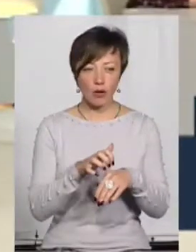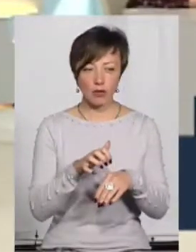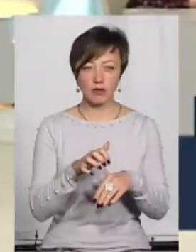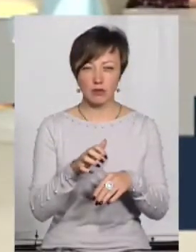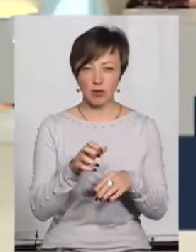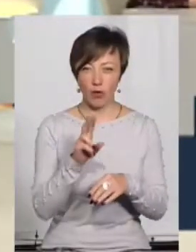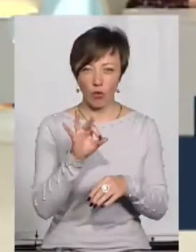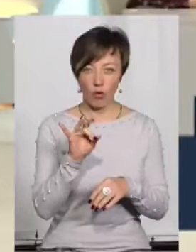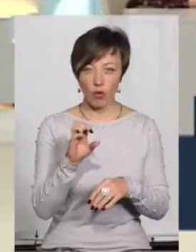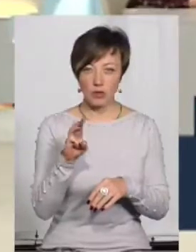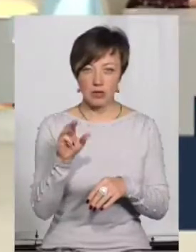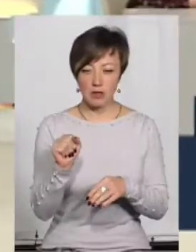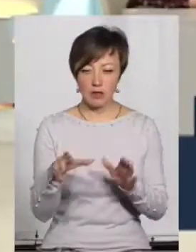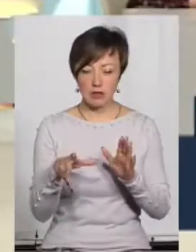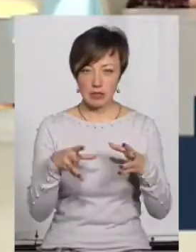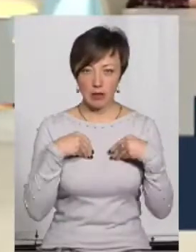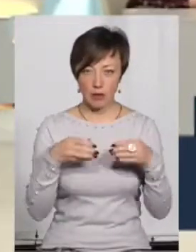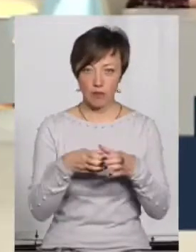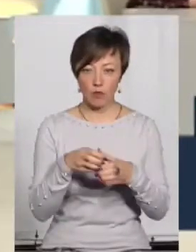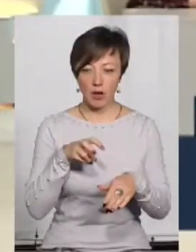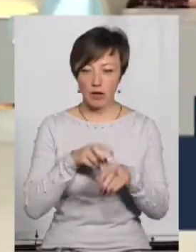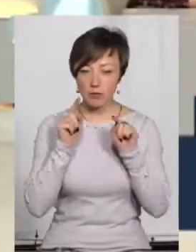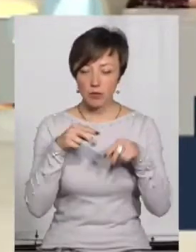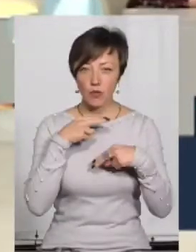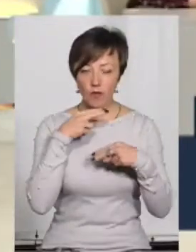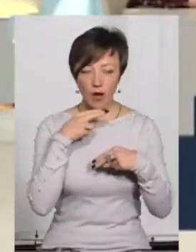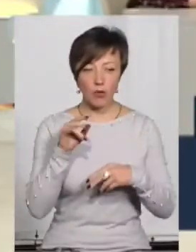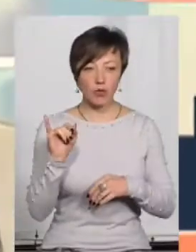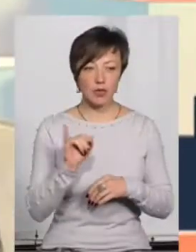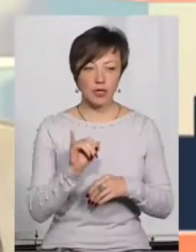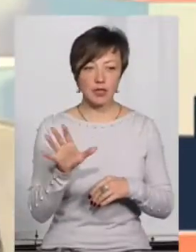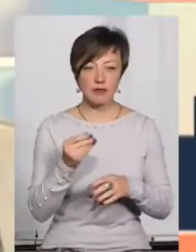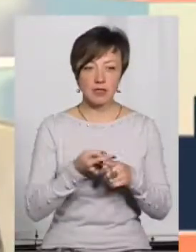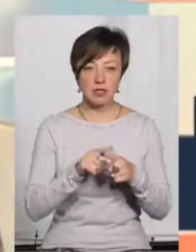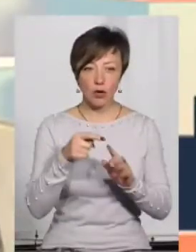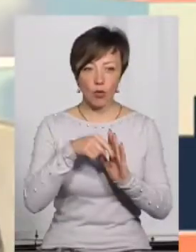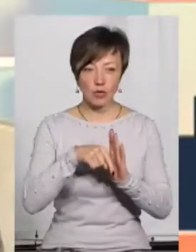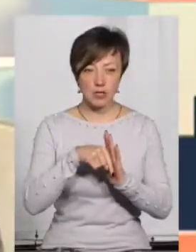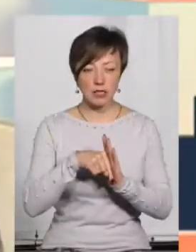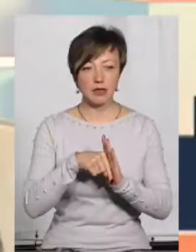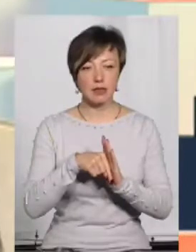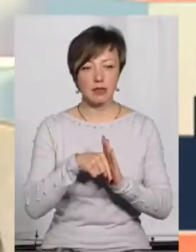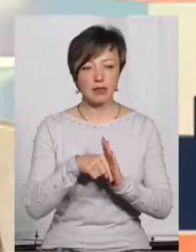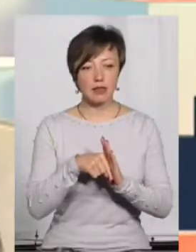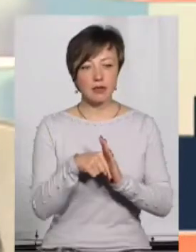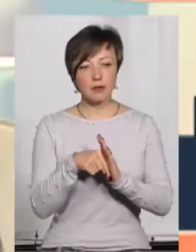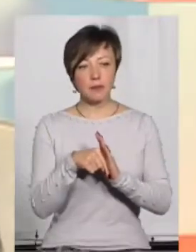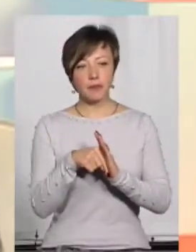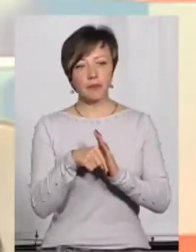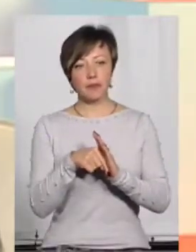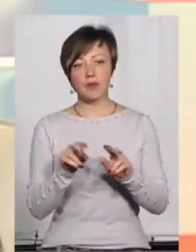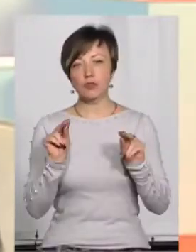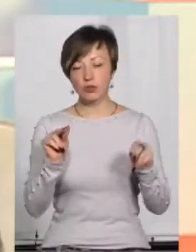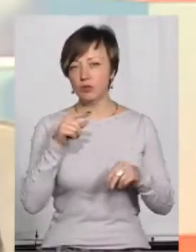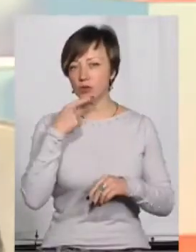працював лікар якраз, і він звернув на це увагу. І на всі ці ознаки, як